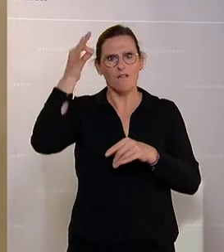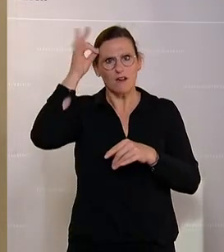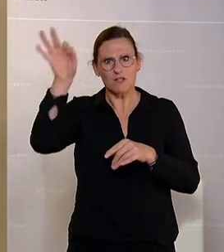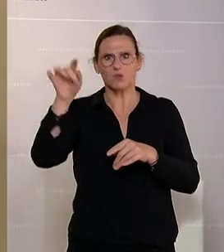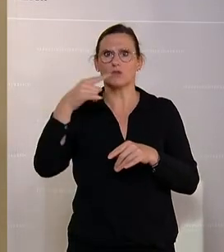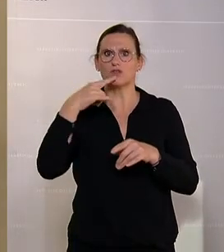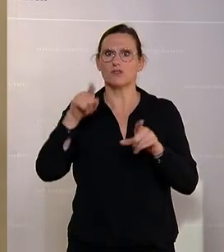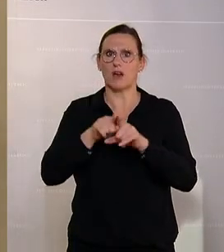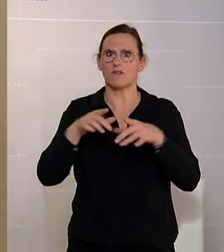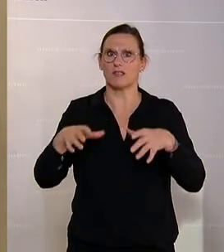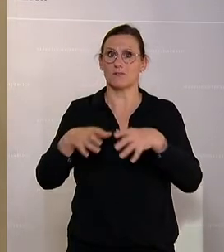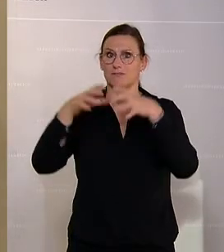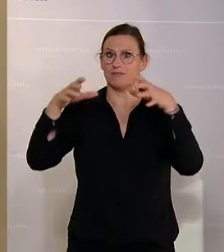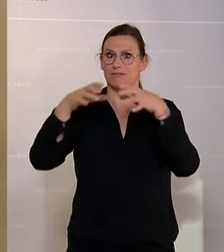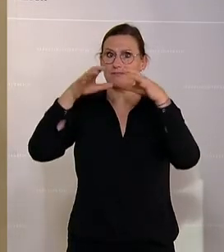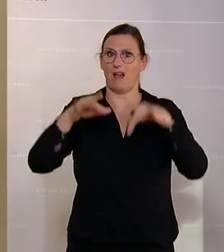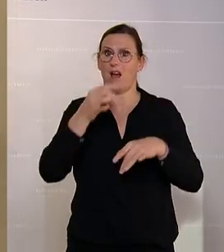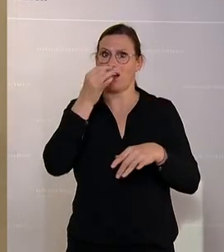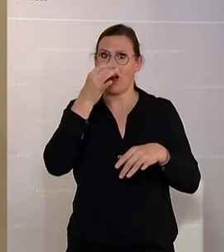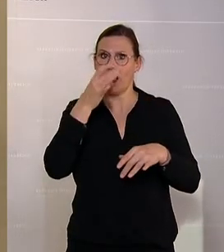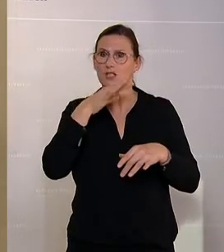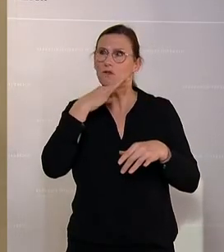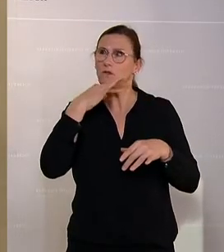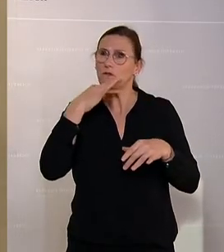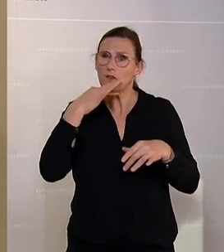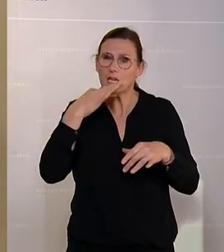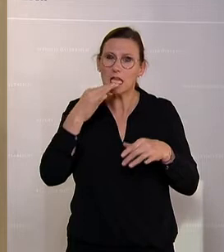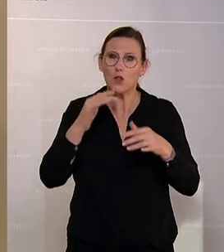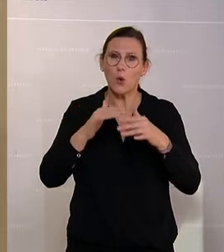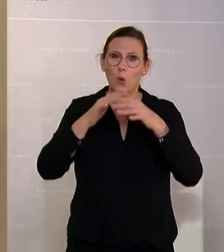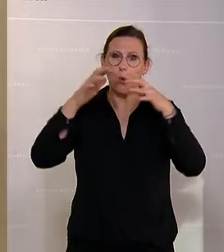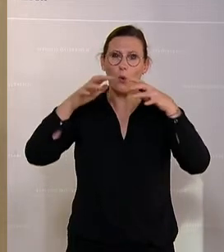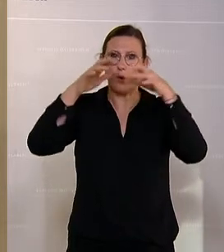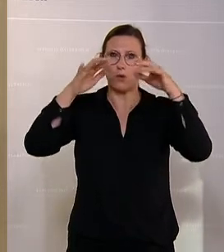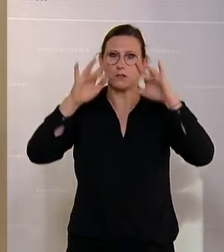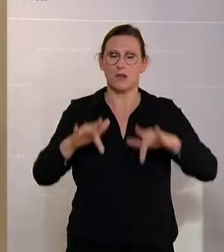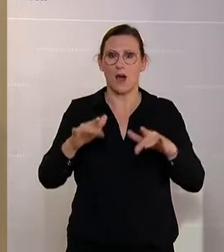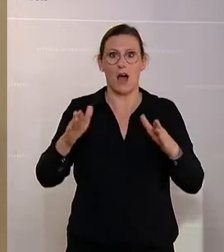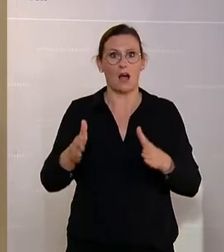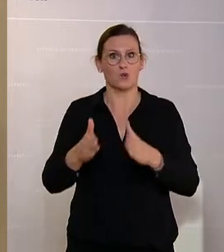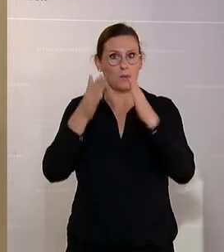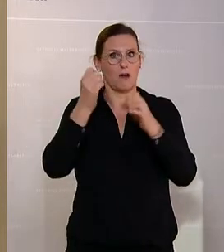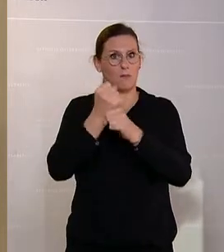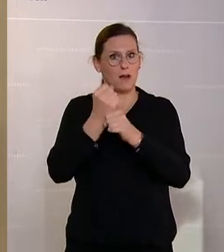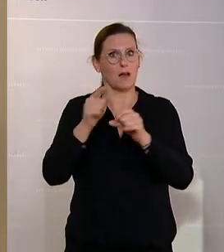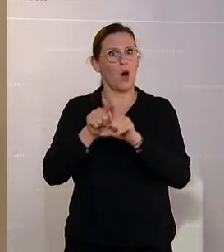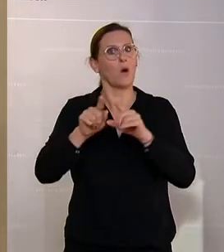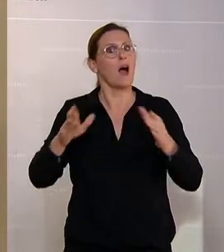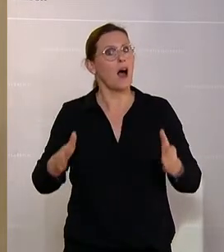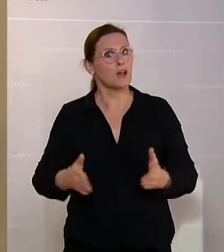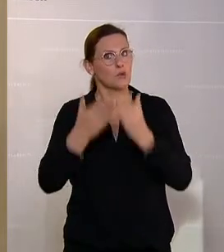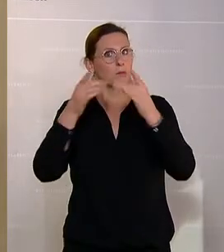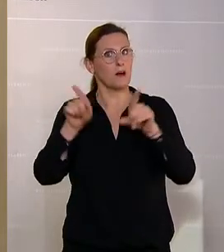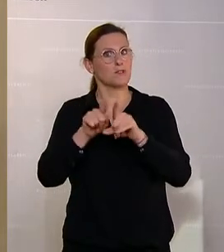FS6 unzulässig hoch freigesetzt worden ist vom Atomkraftwerk. Das heißt, auch die Atomkraftwerke setzen